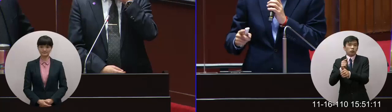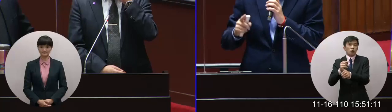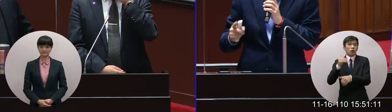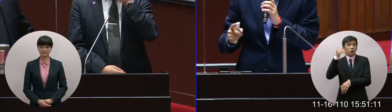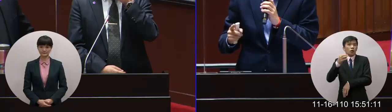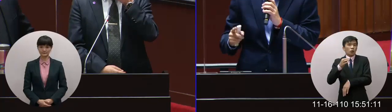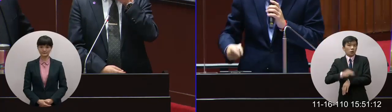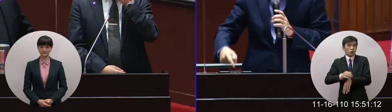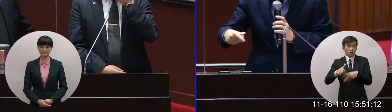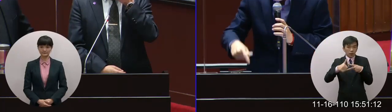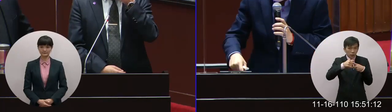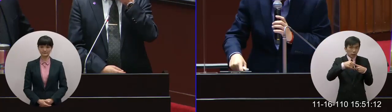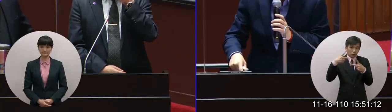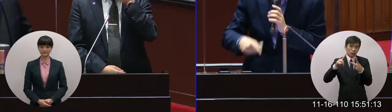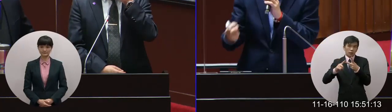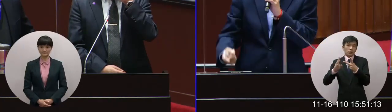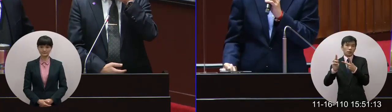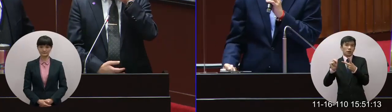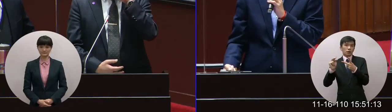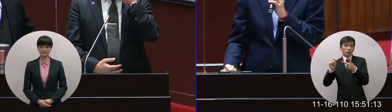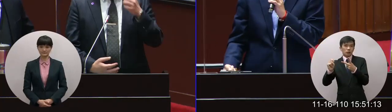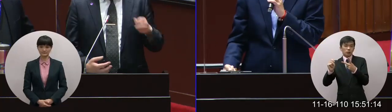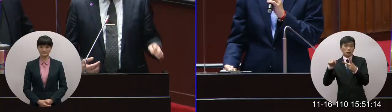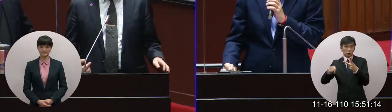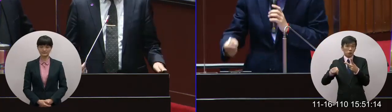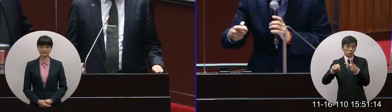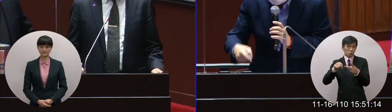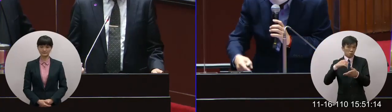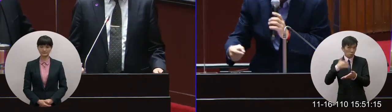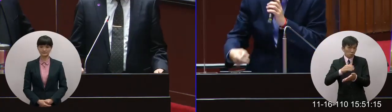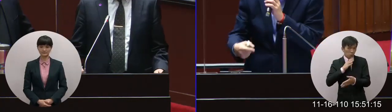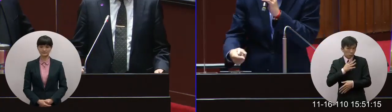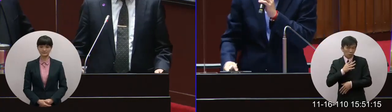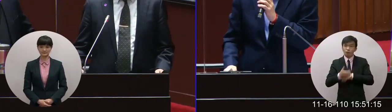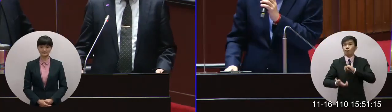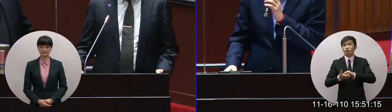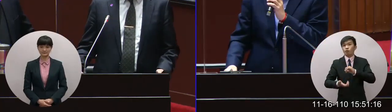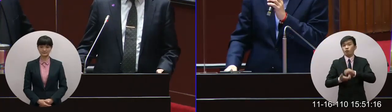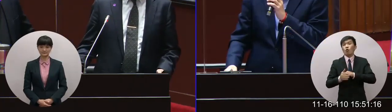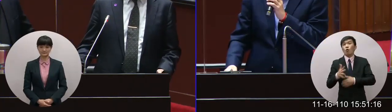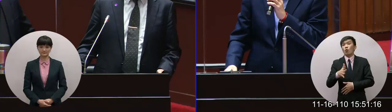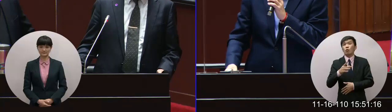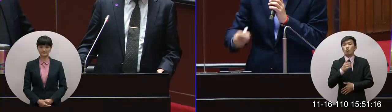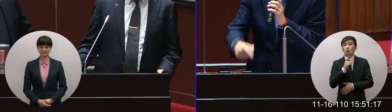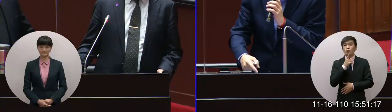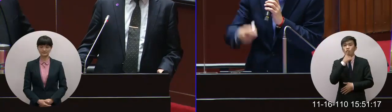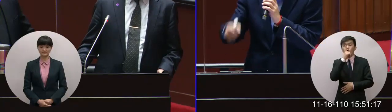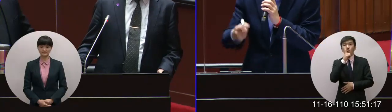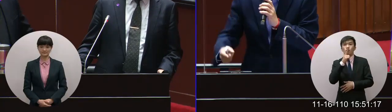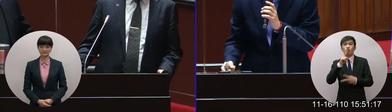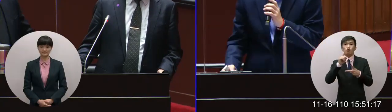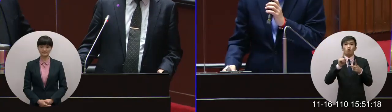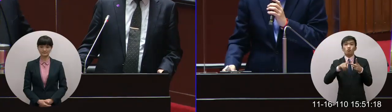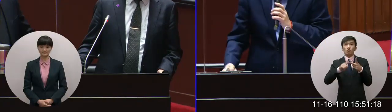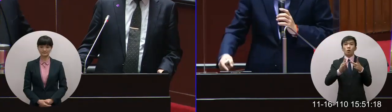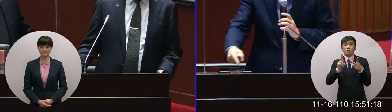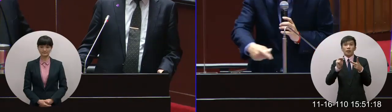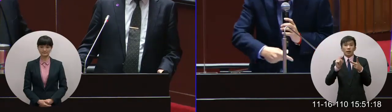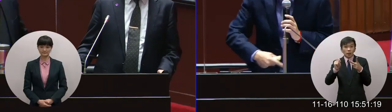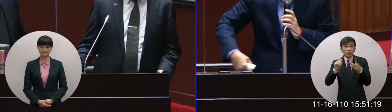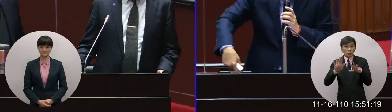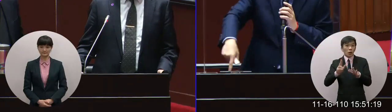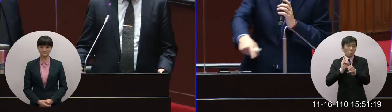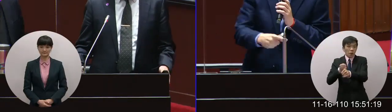劑加BNT但這算不算當然不算因為BNT你只打了一劑你現在要叫他打兩劑